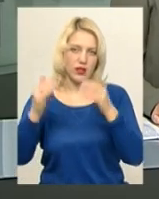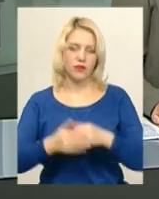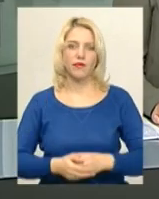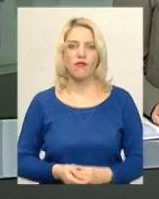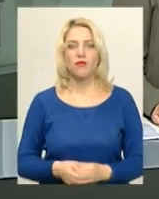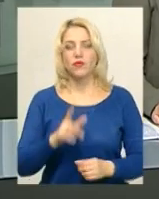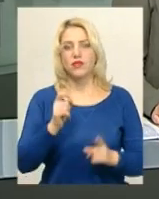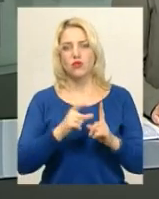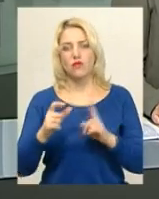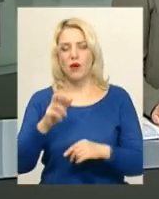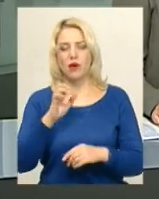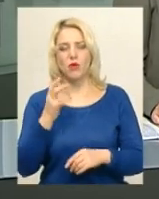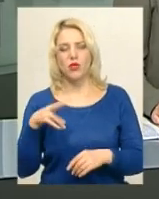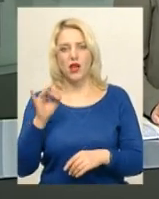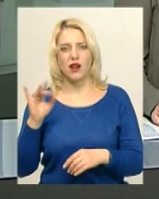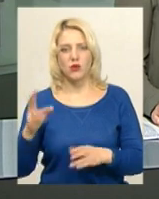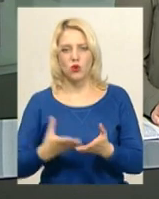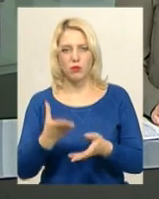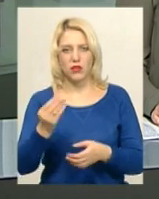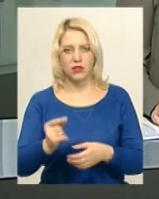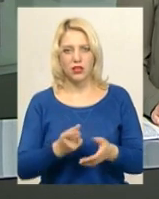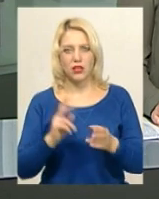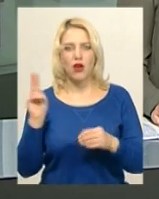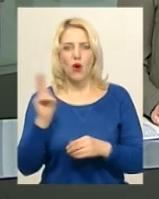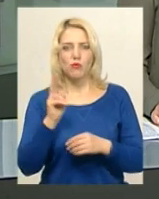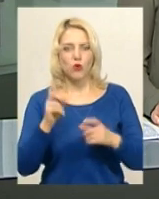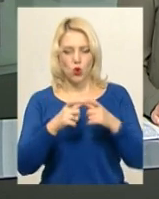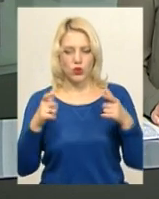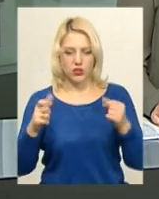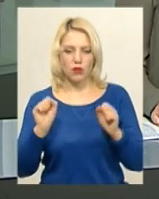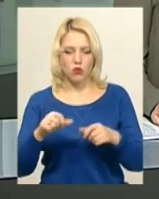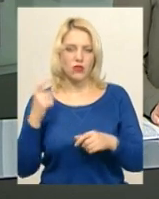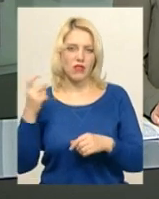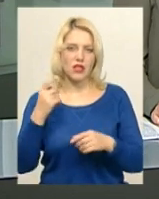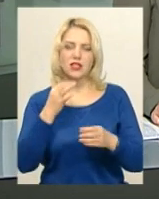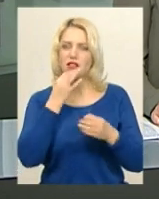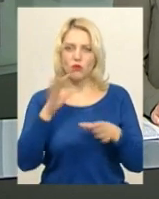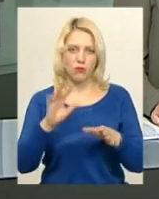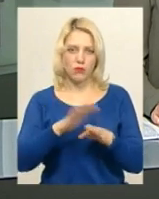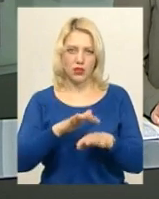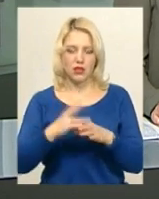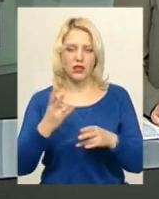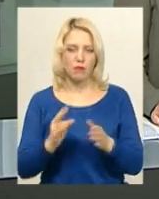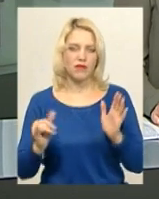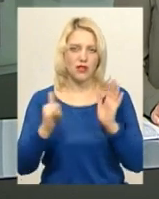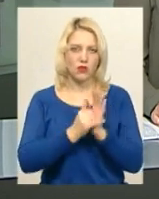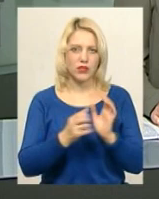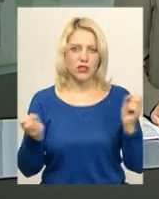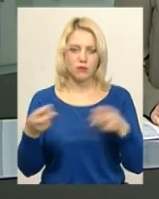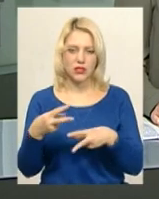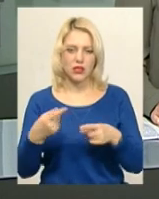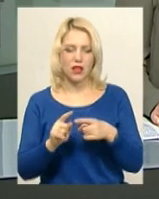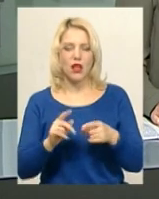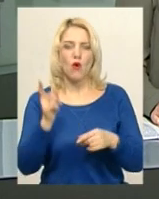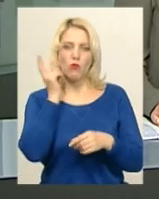За словами Андрія Бондаренко, оплатити проїзд неї зможуть власники карток інших банків. Для цього потрібно встановити спеціальний мобільний